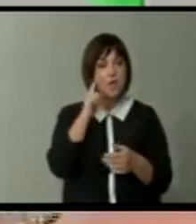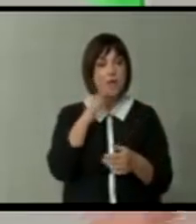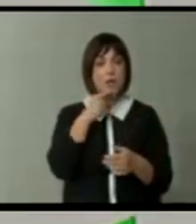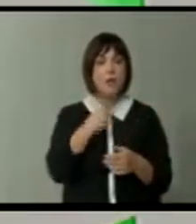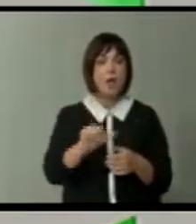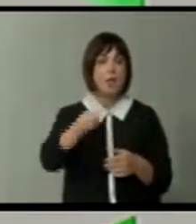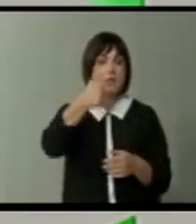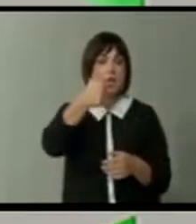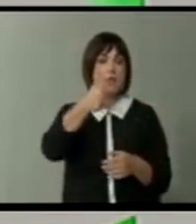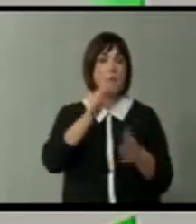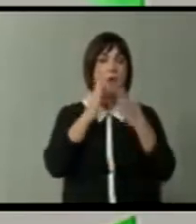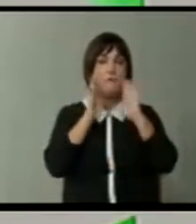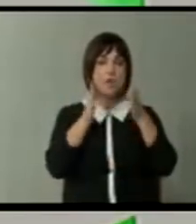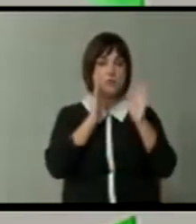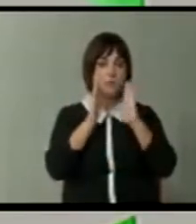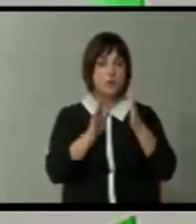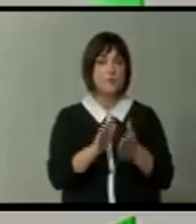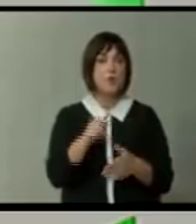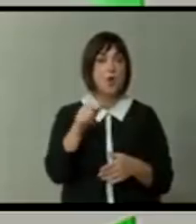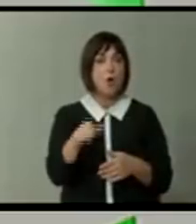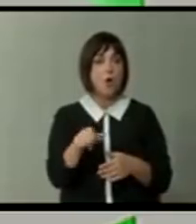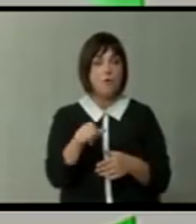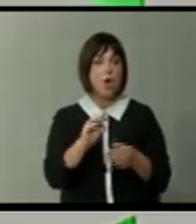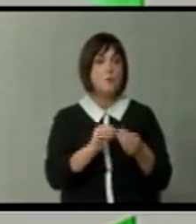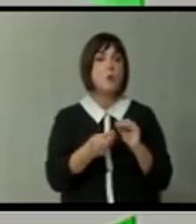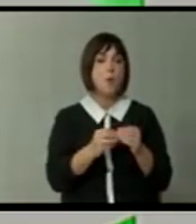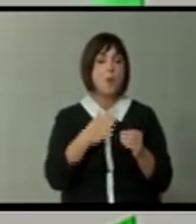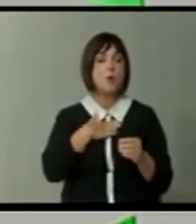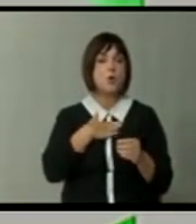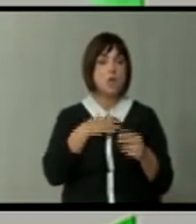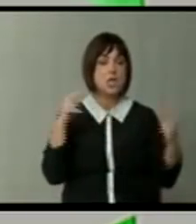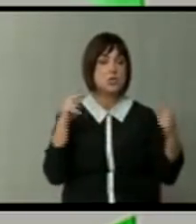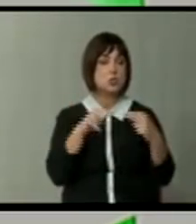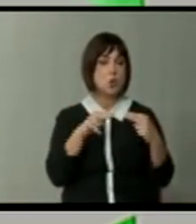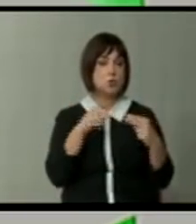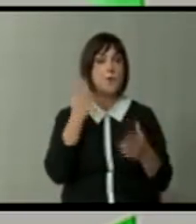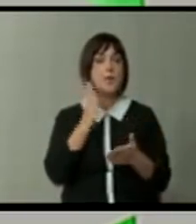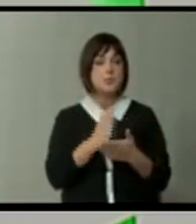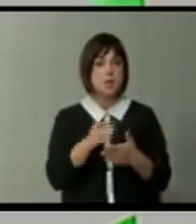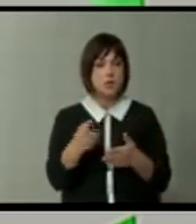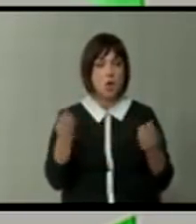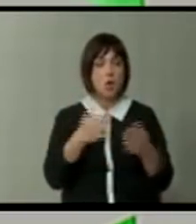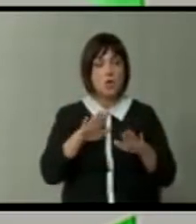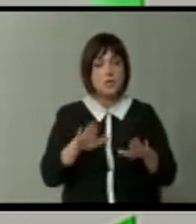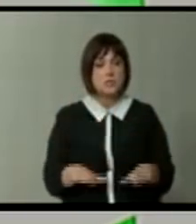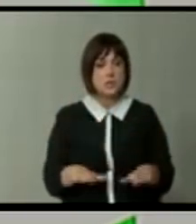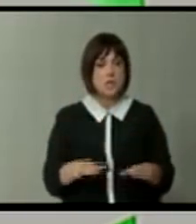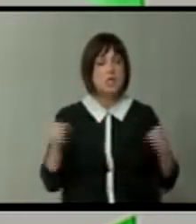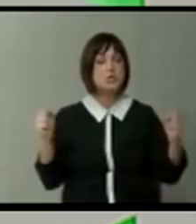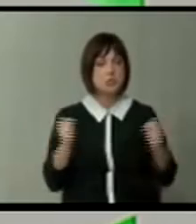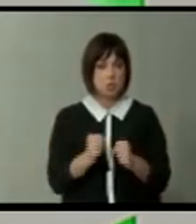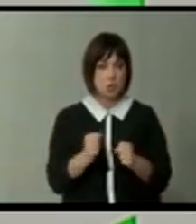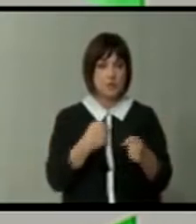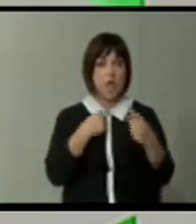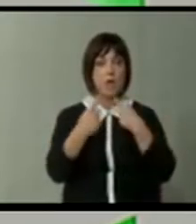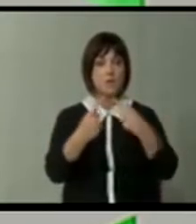лайкувале по Фейсбуци и така на тоа. И тоа е проблем кој ние ќе се соошиме. И затоа, кога ќе седнеме сериозно да